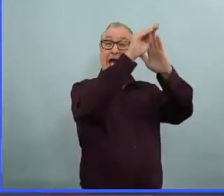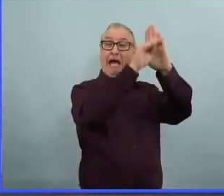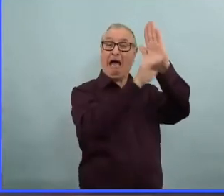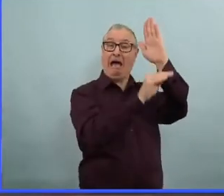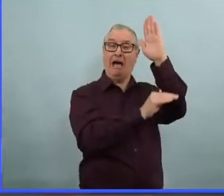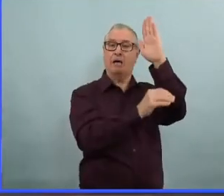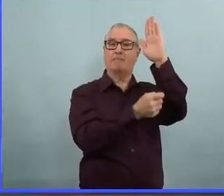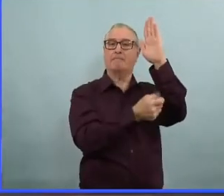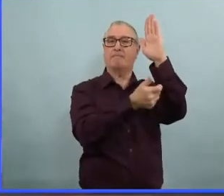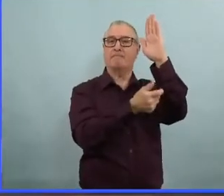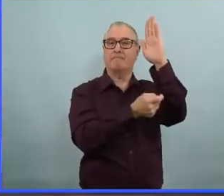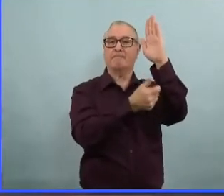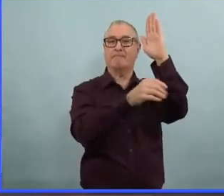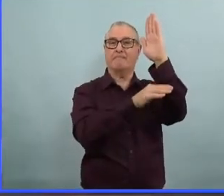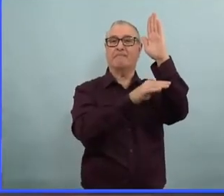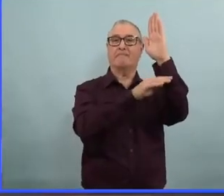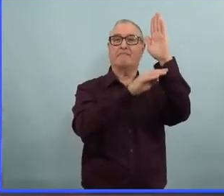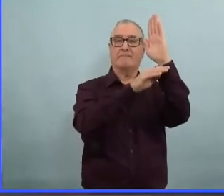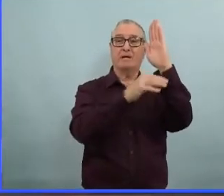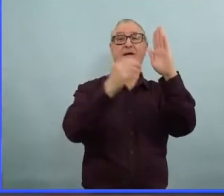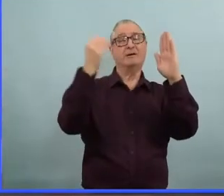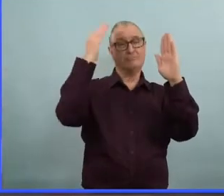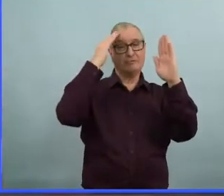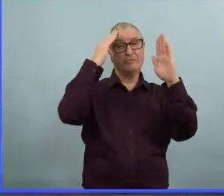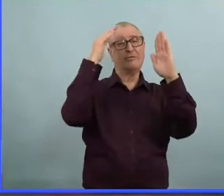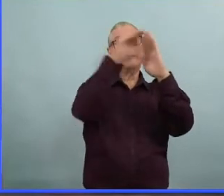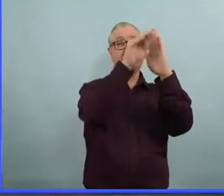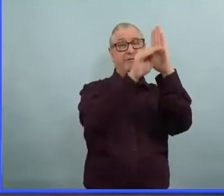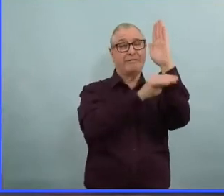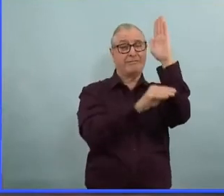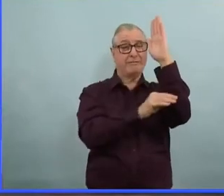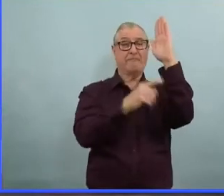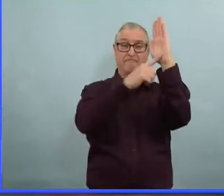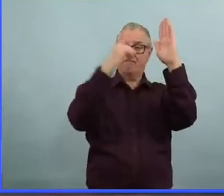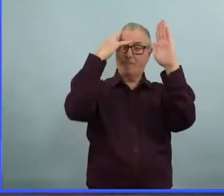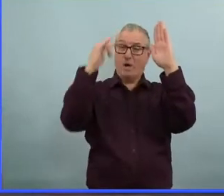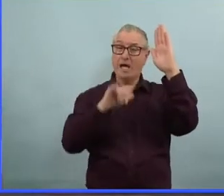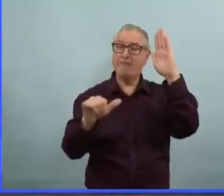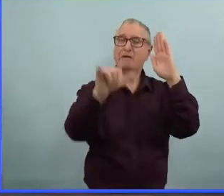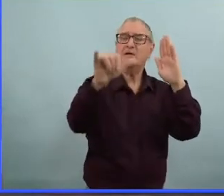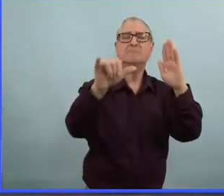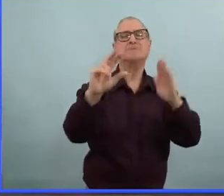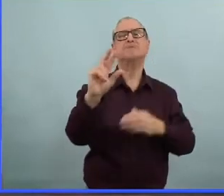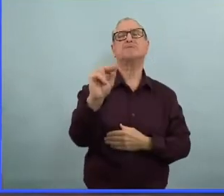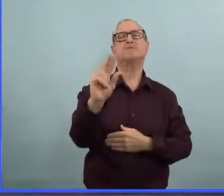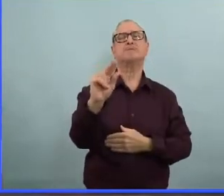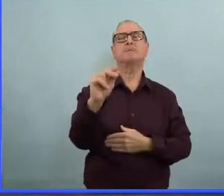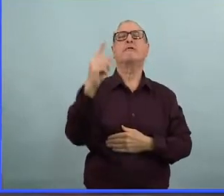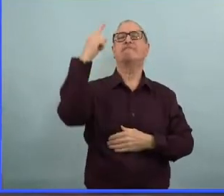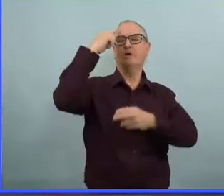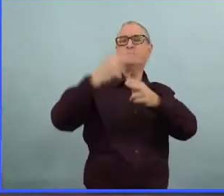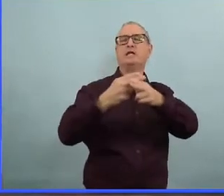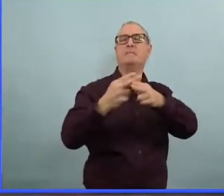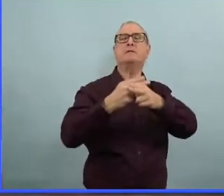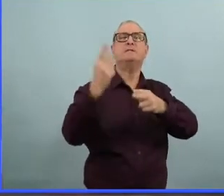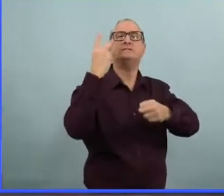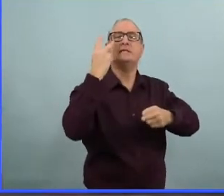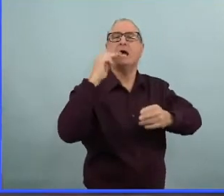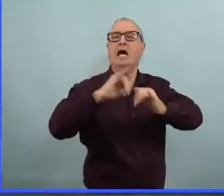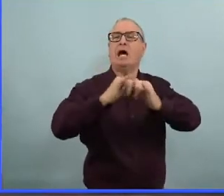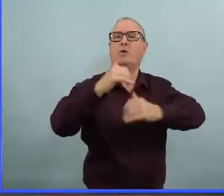toujours en place de manière temporaire. Elles sont toujours conçues pour être temporaires. On ne peut les garder en vigueur que si elles sont